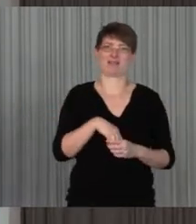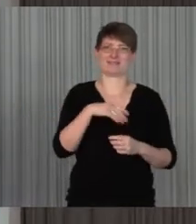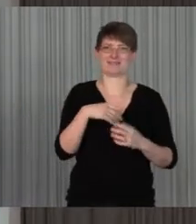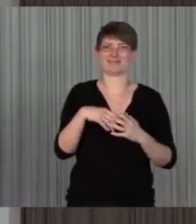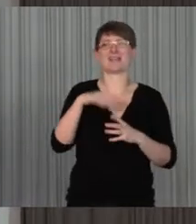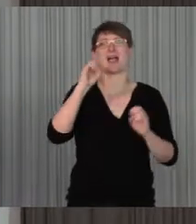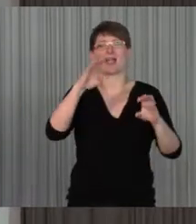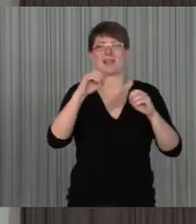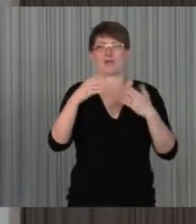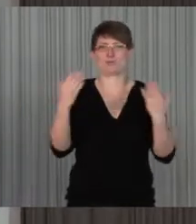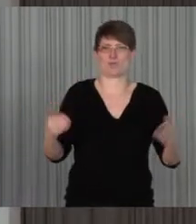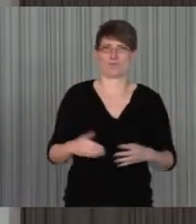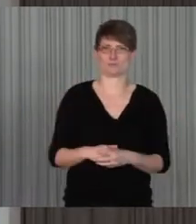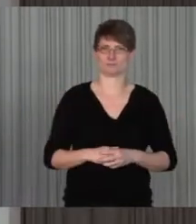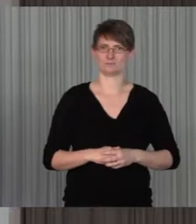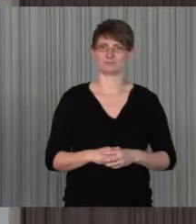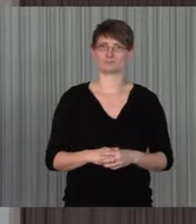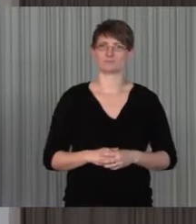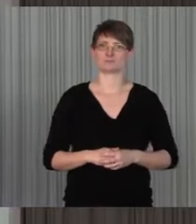Erklärungen.